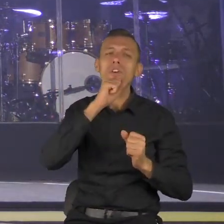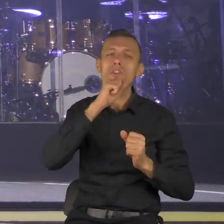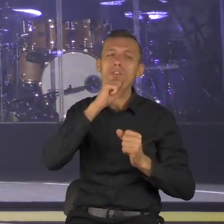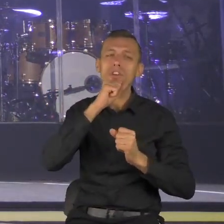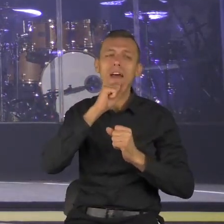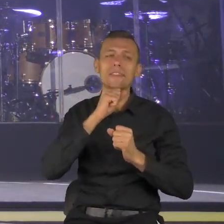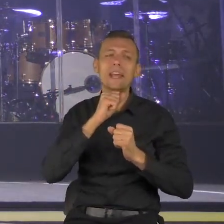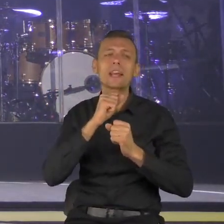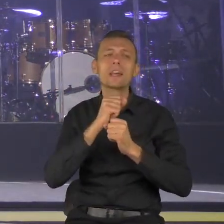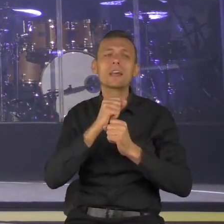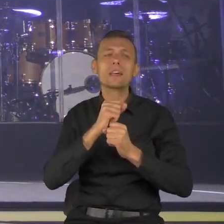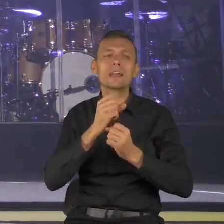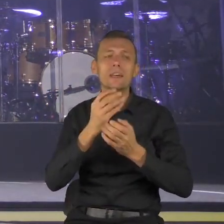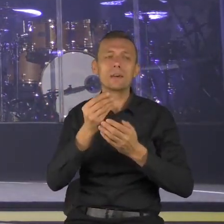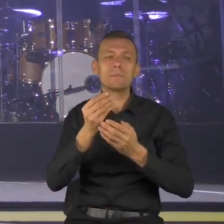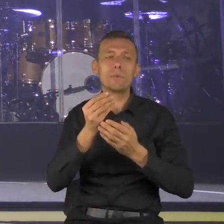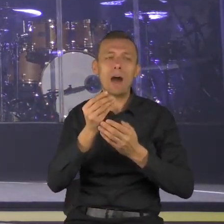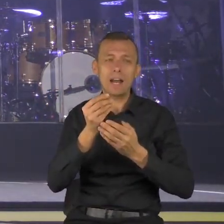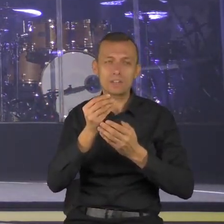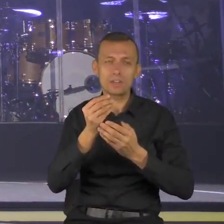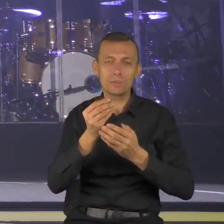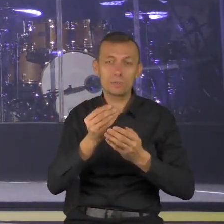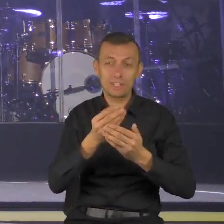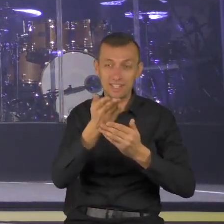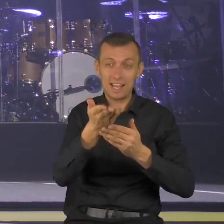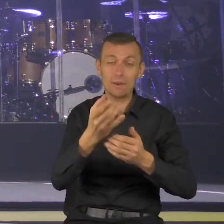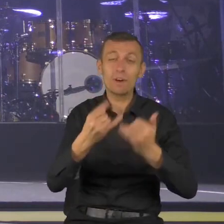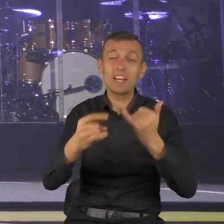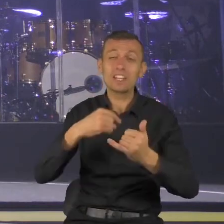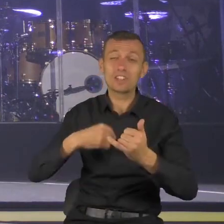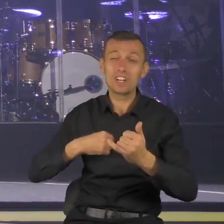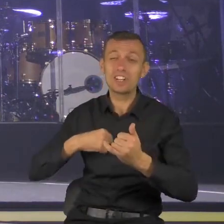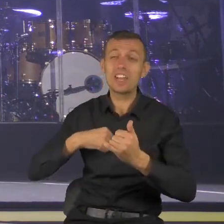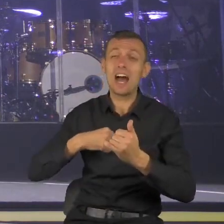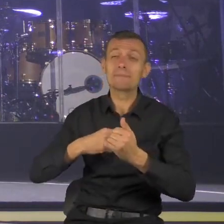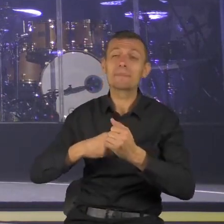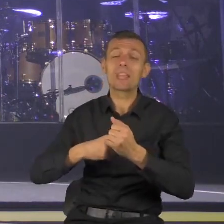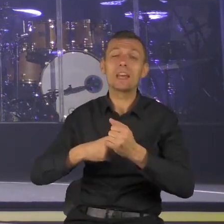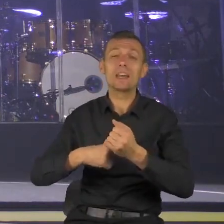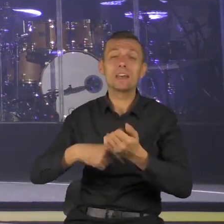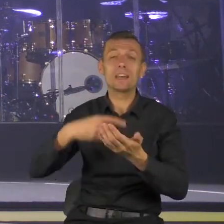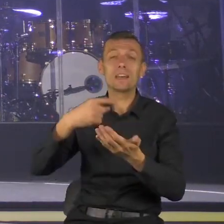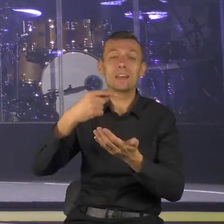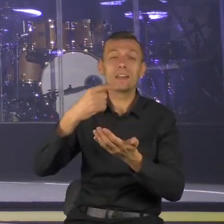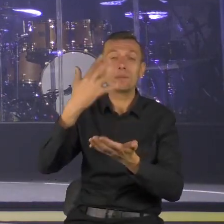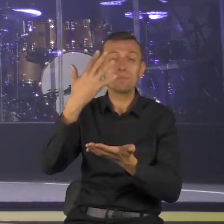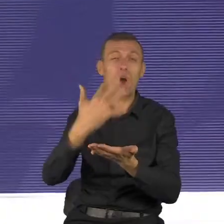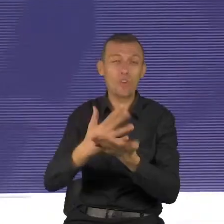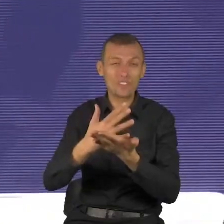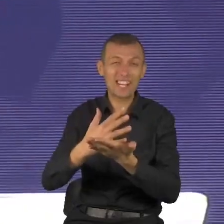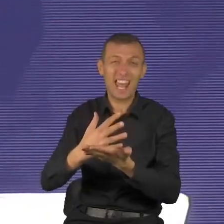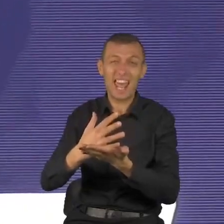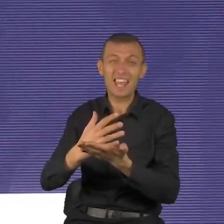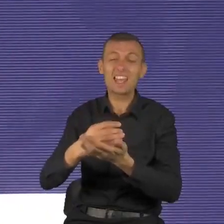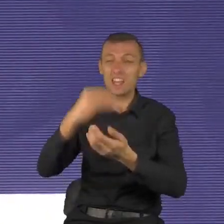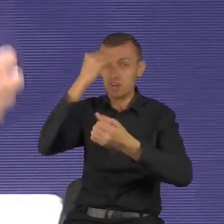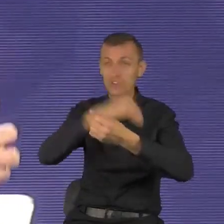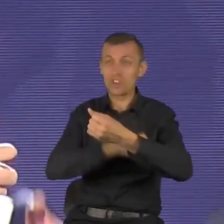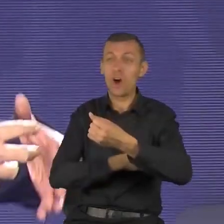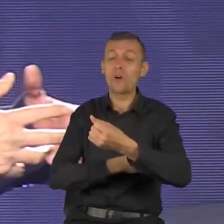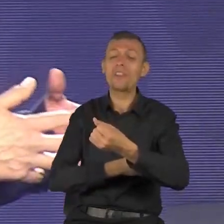kilogram, płacił mi pięć złotych. Dzisiaj bym zarobił niezłe pieniądze na tej drugiej rzeczy. Wtedy ona była bardzo trudna.